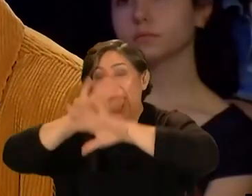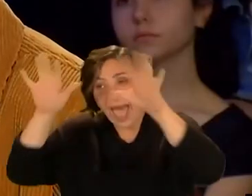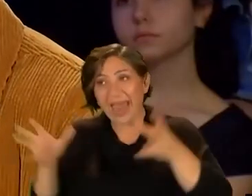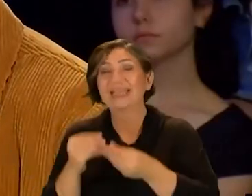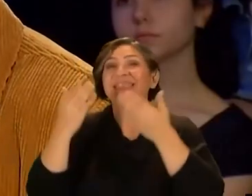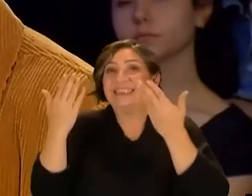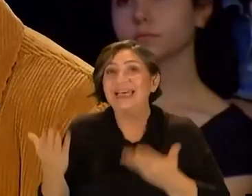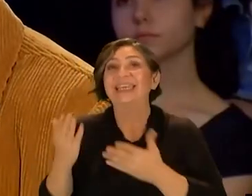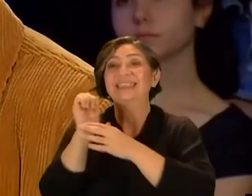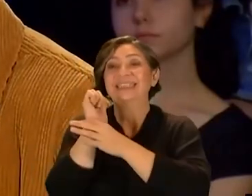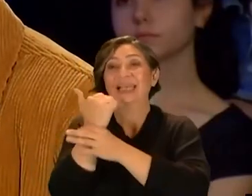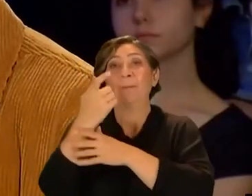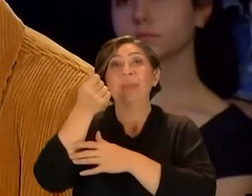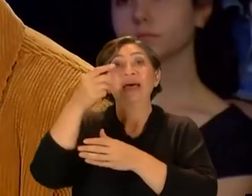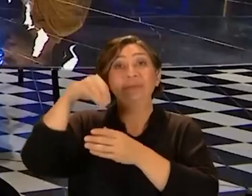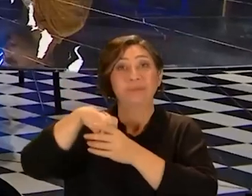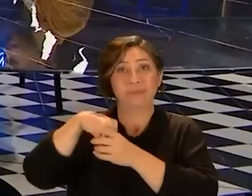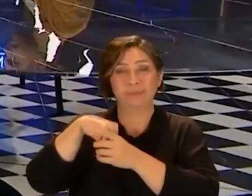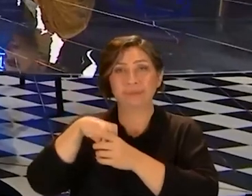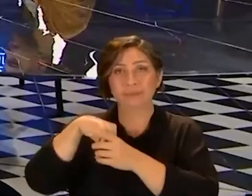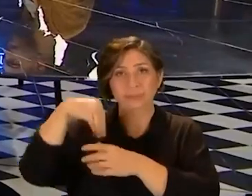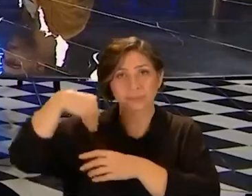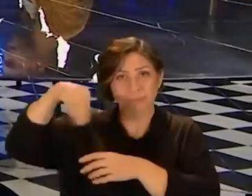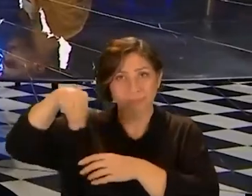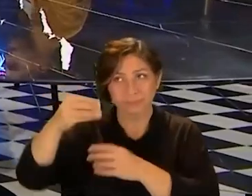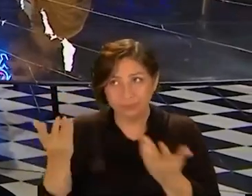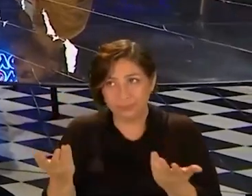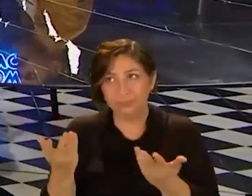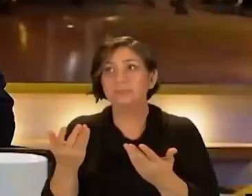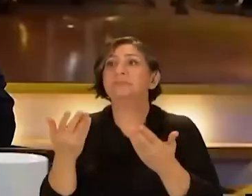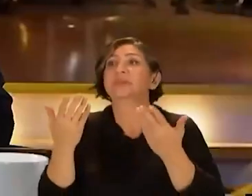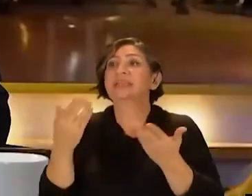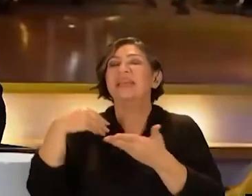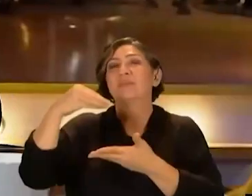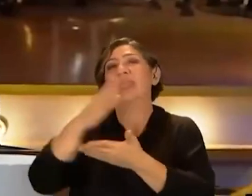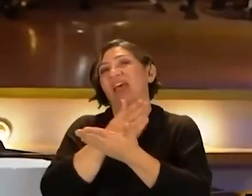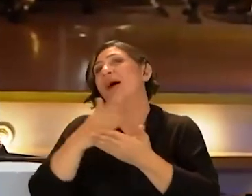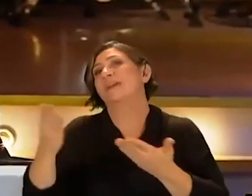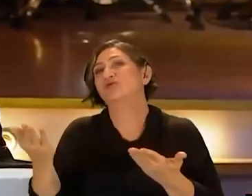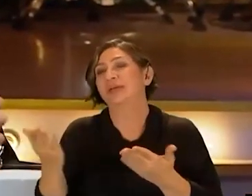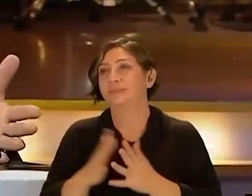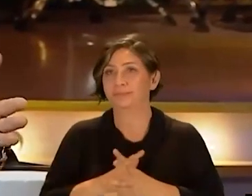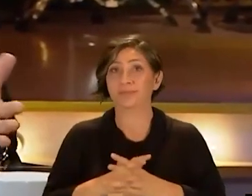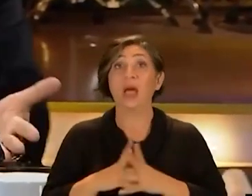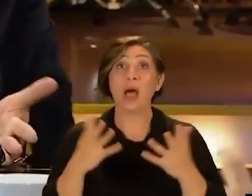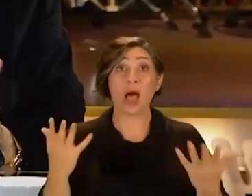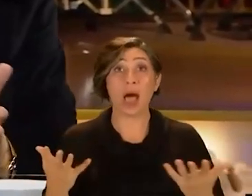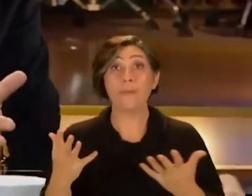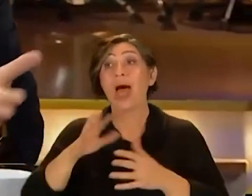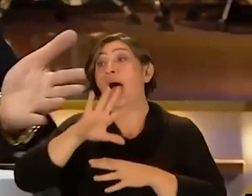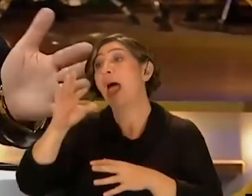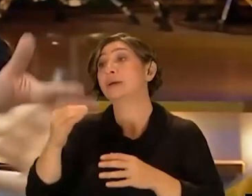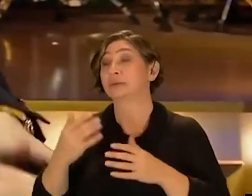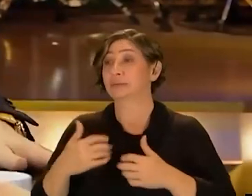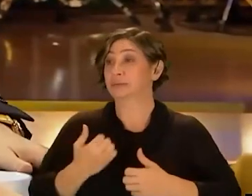herkes zaten sanatını para için satıyor ve satacak ama her